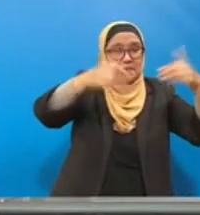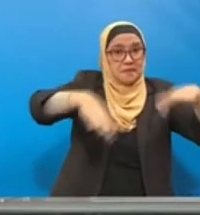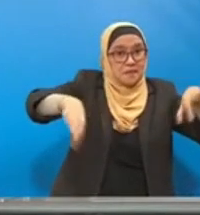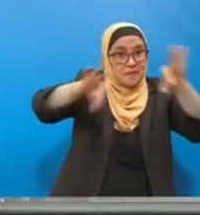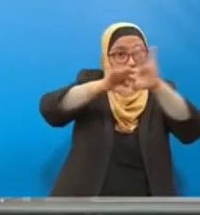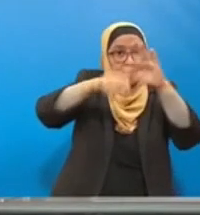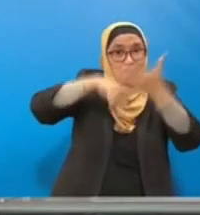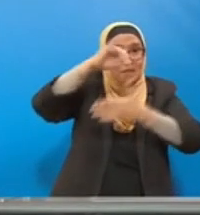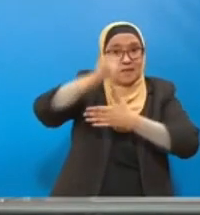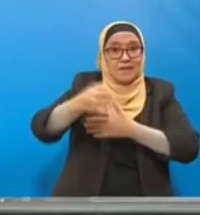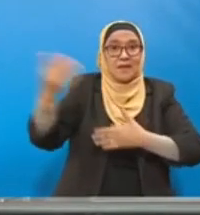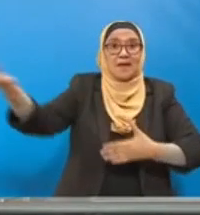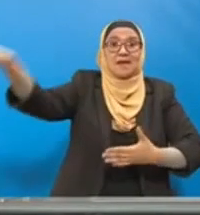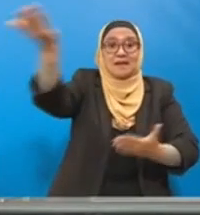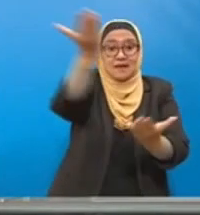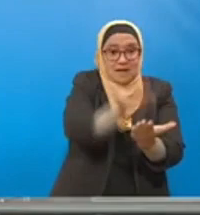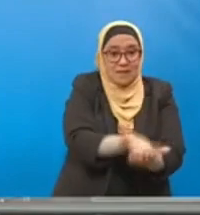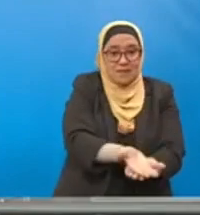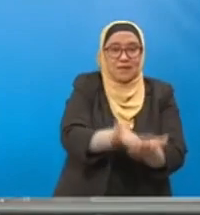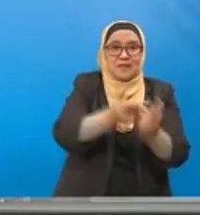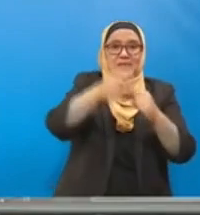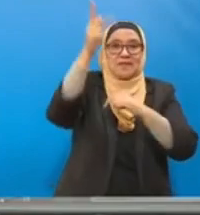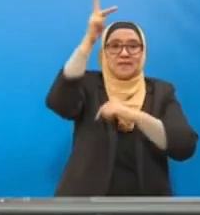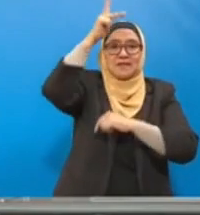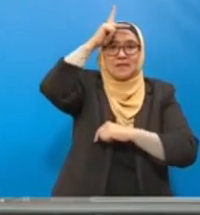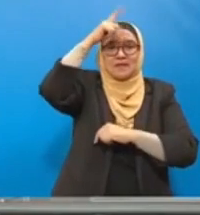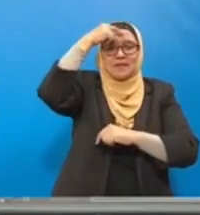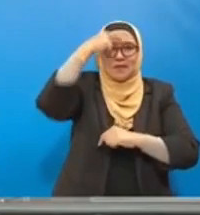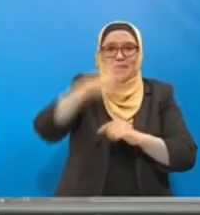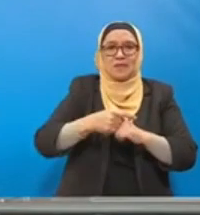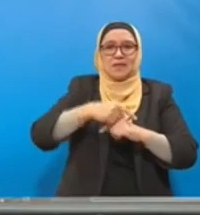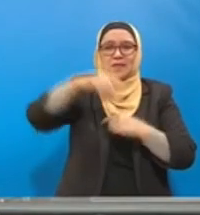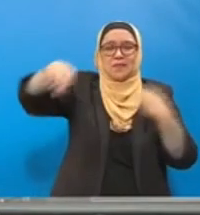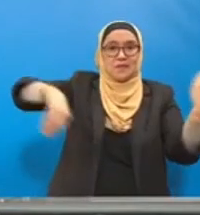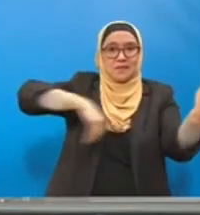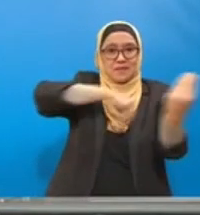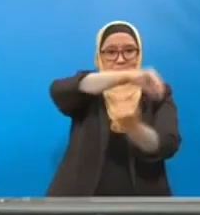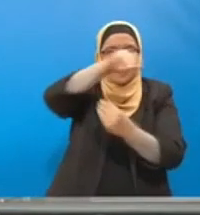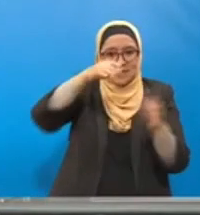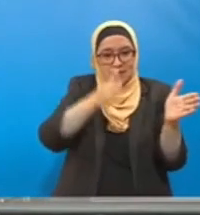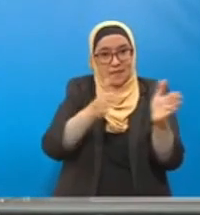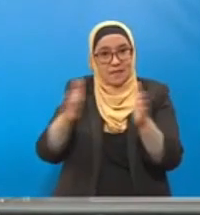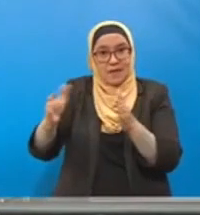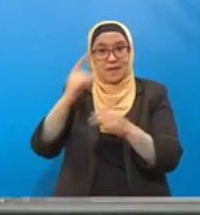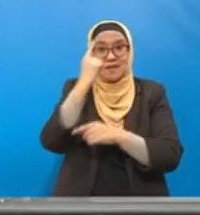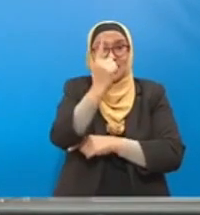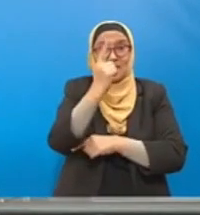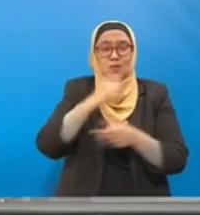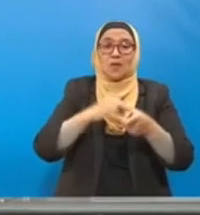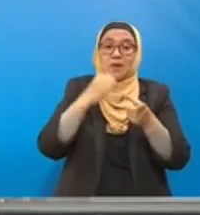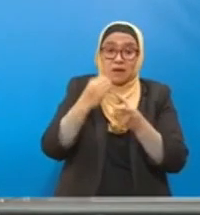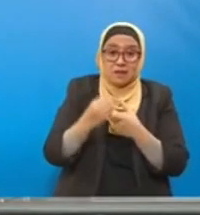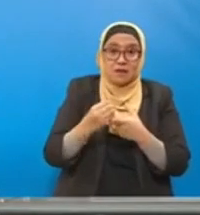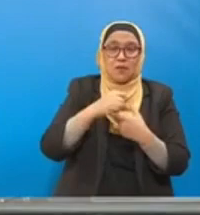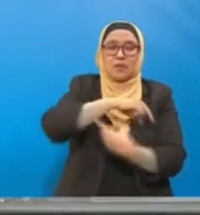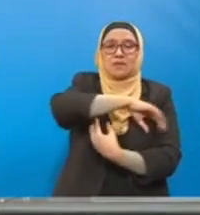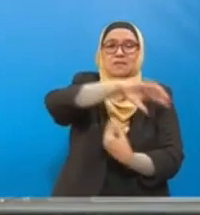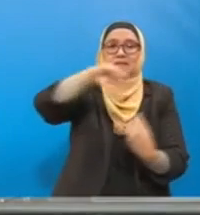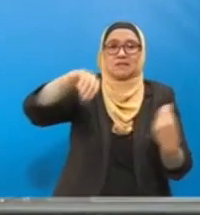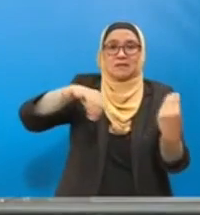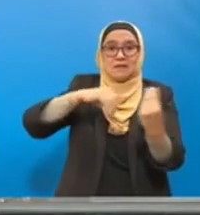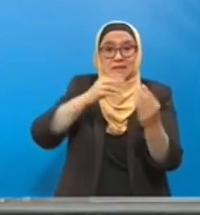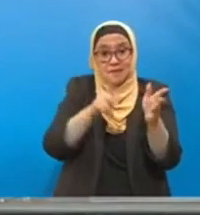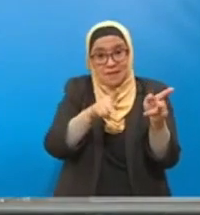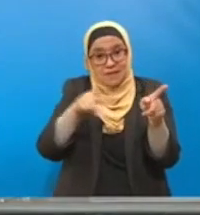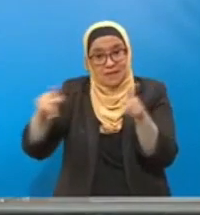dipohon oleh negeri Kelantan untuk Rolling Plan 1 atau Rolling Plan 2 di bawah Rancangan